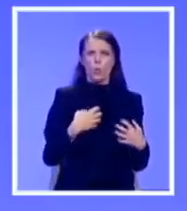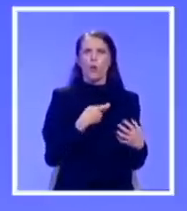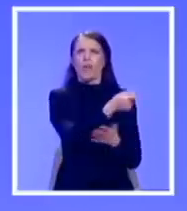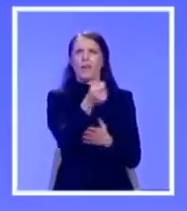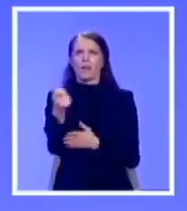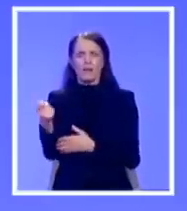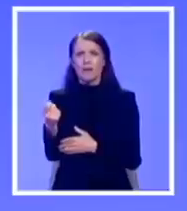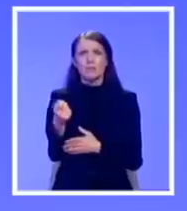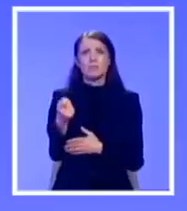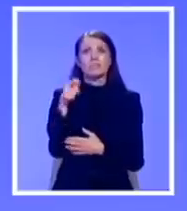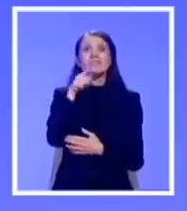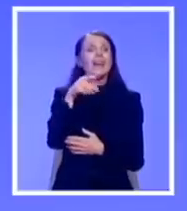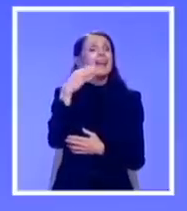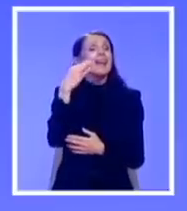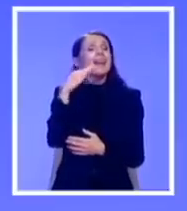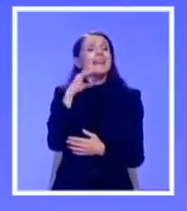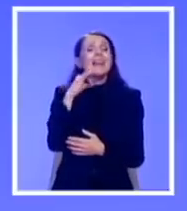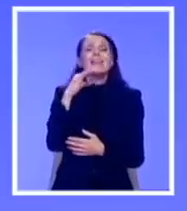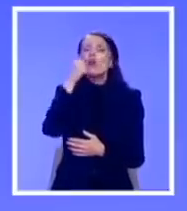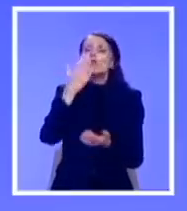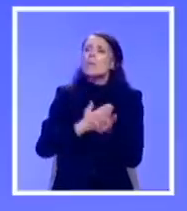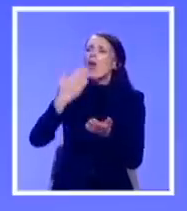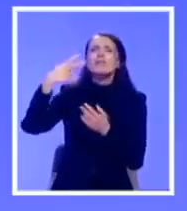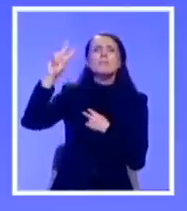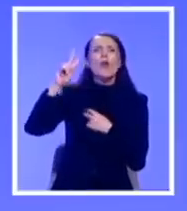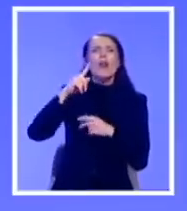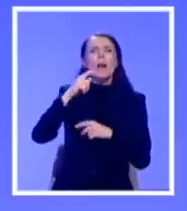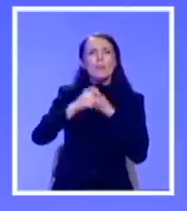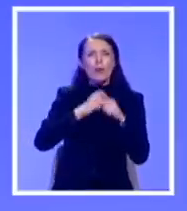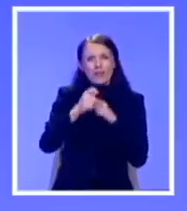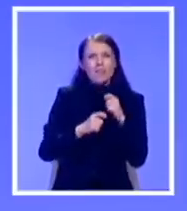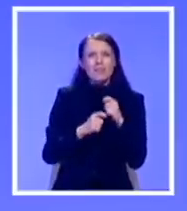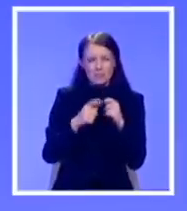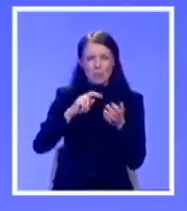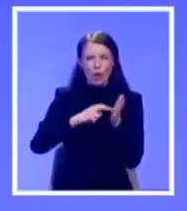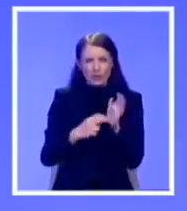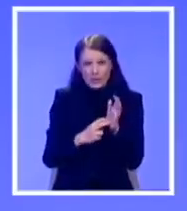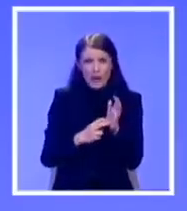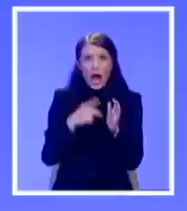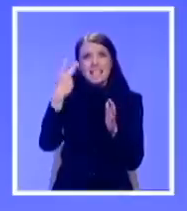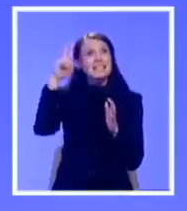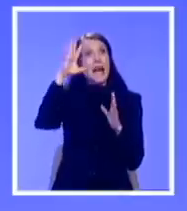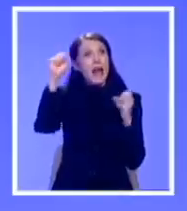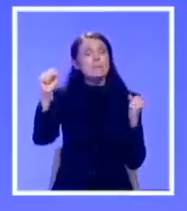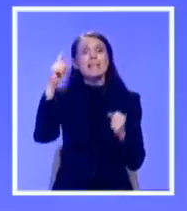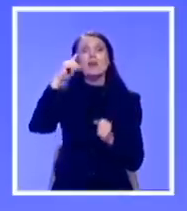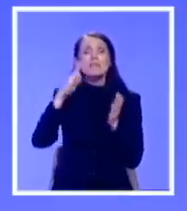Jedini artefakt srpske spoljne politike je onaj gde strani ambasadori smatraju da je Miljacka najveća reka u Srbiji.